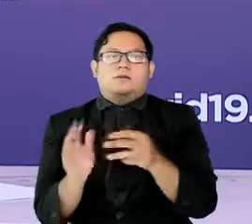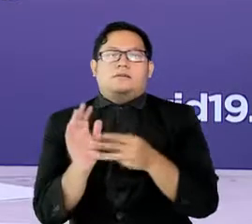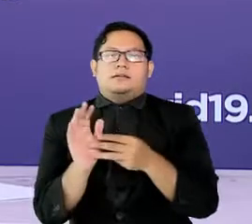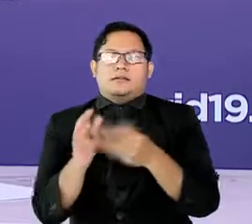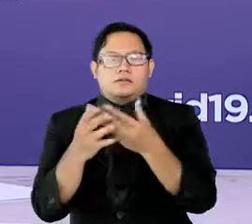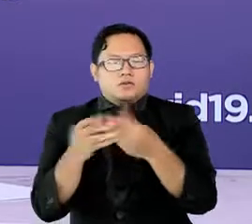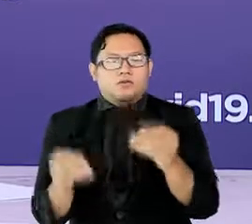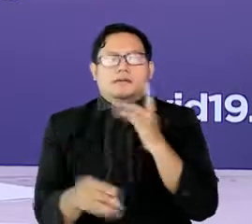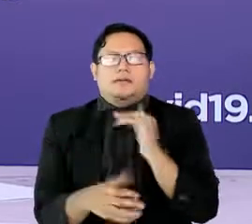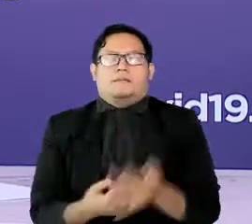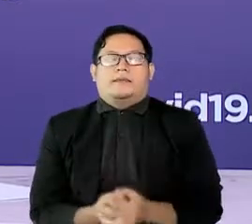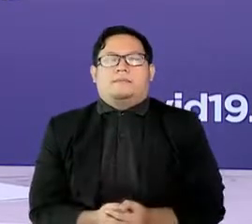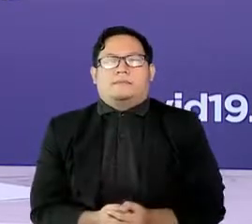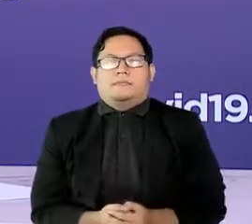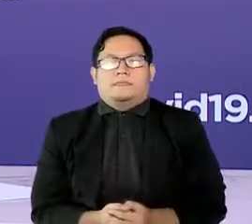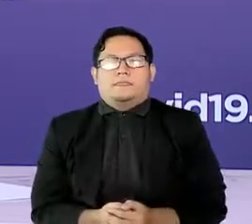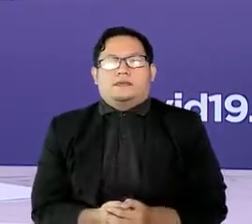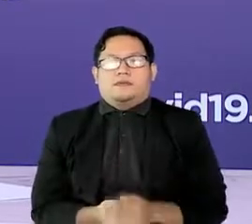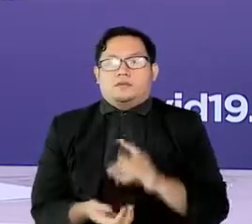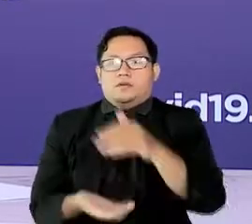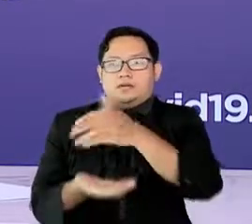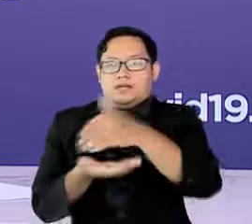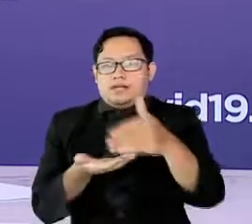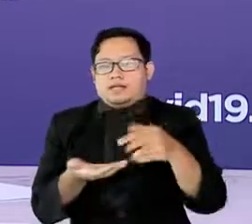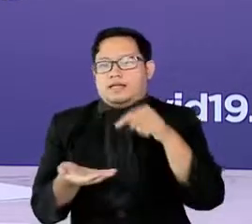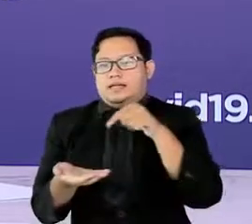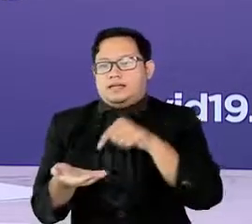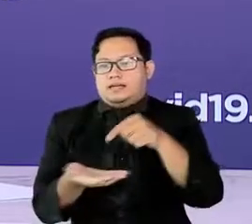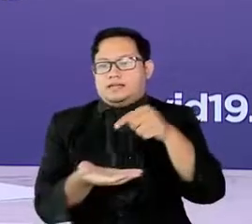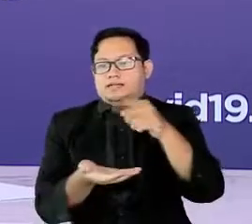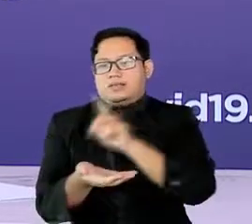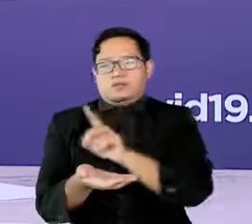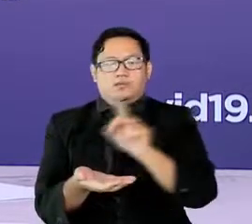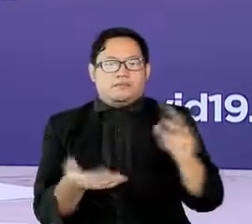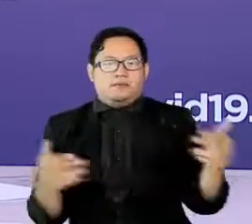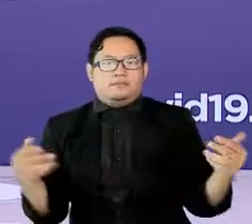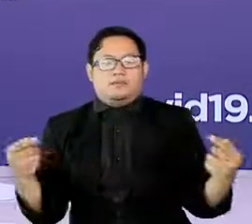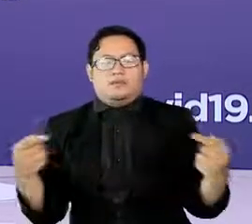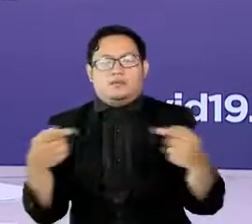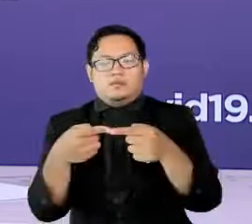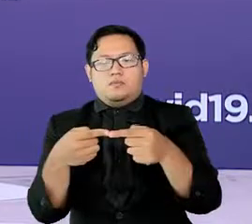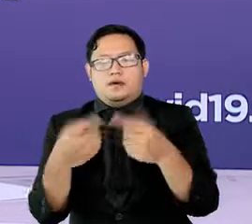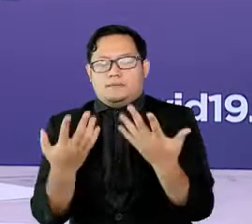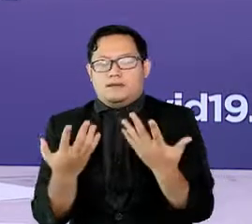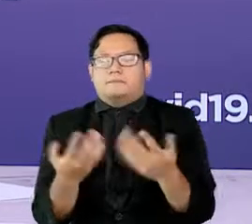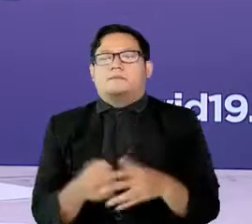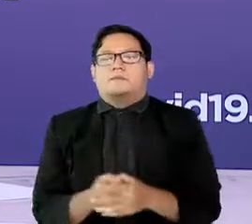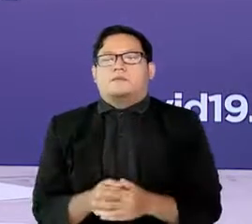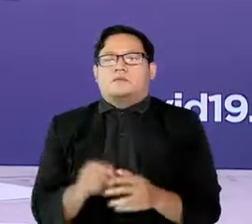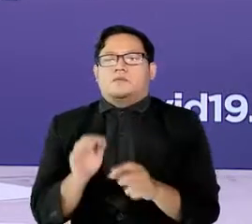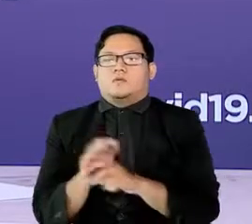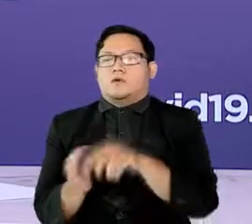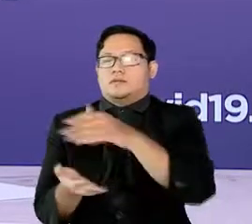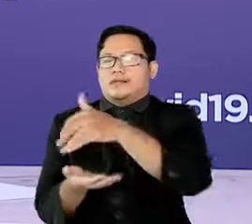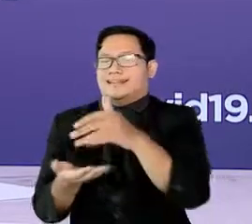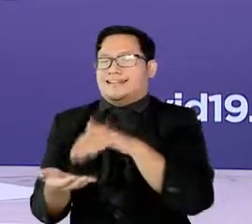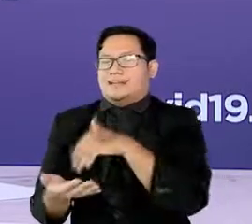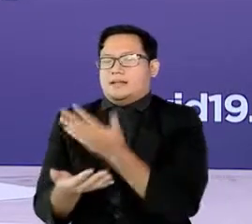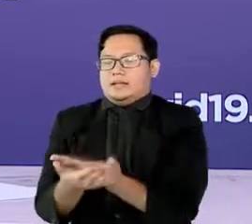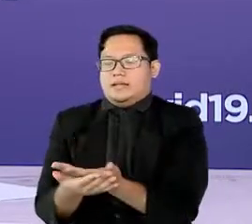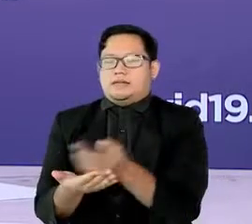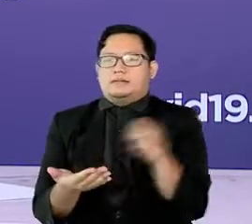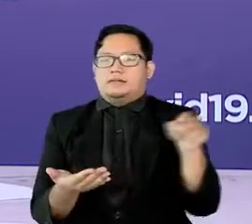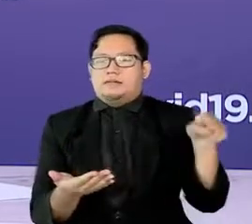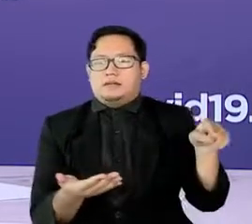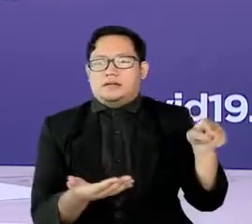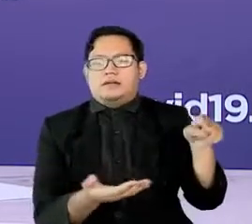contoh data yang harus dikaitkan satu sama lain adalah sebagai berikut. Hubungkan data kematian dengan hal-hal yang